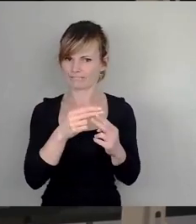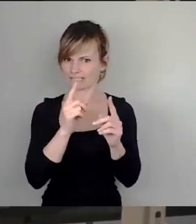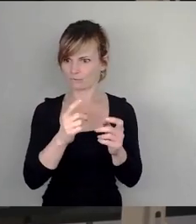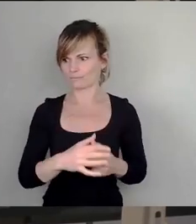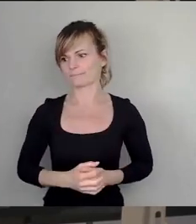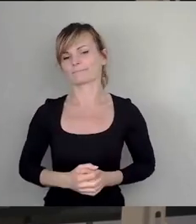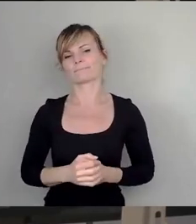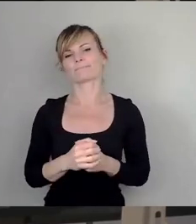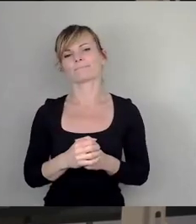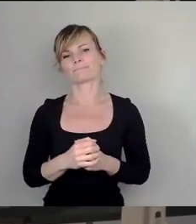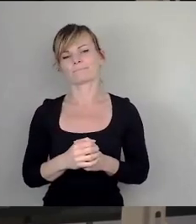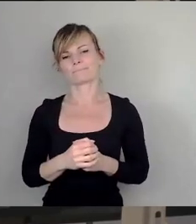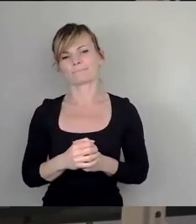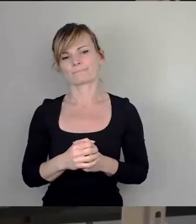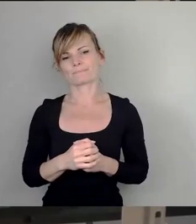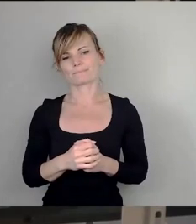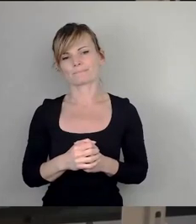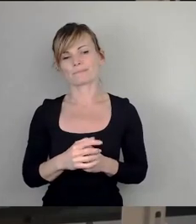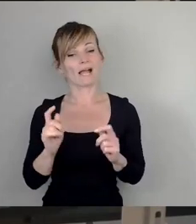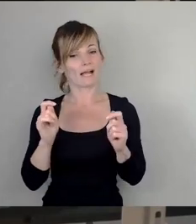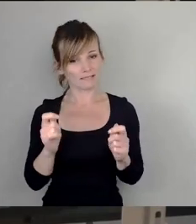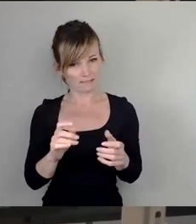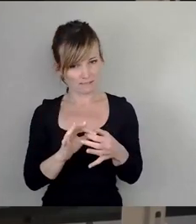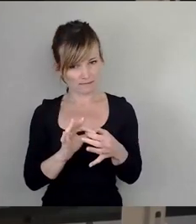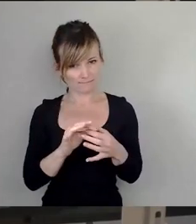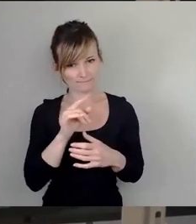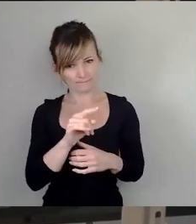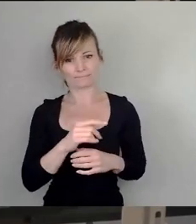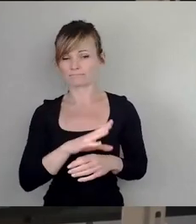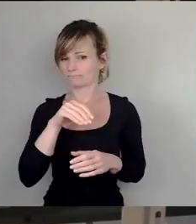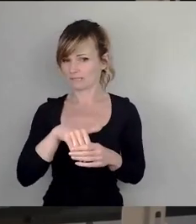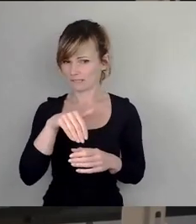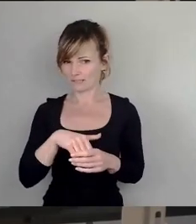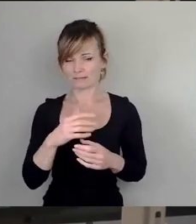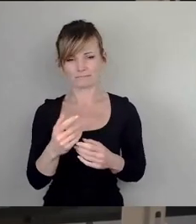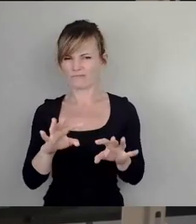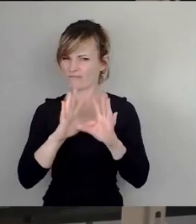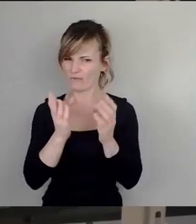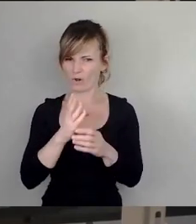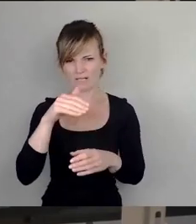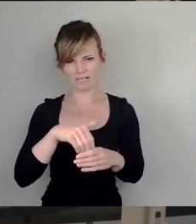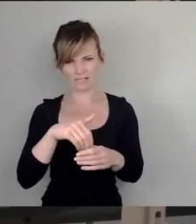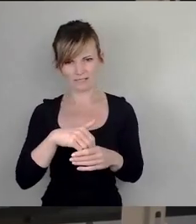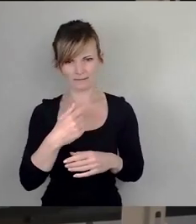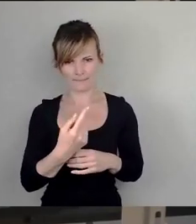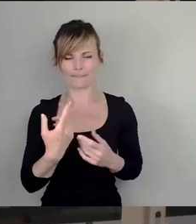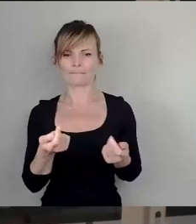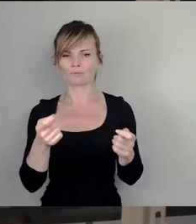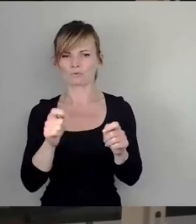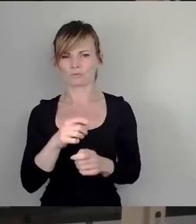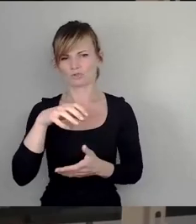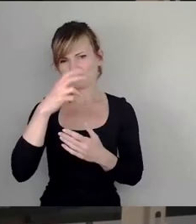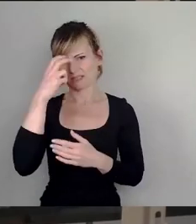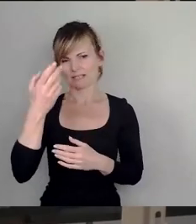Außerdem untersetzt dieser Antrag inhaltlich, voll inhaltlich, faktisch, den Beschluss des Stadtrates vom